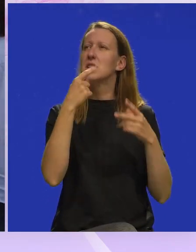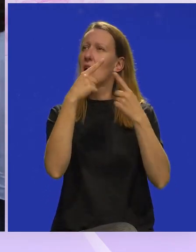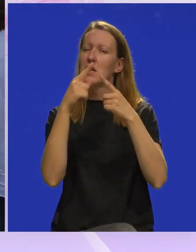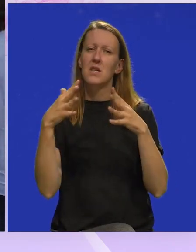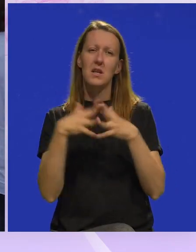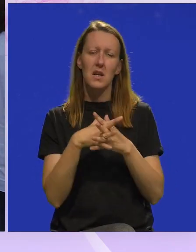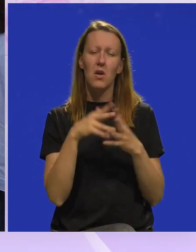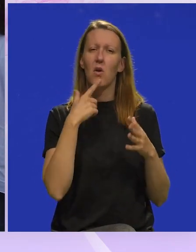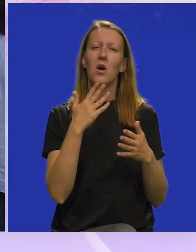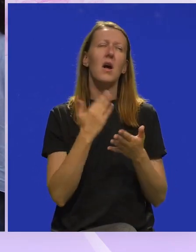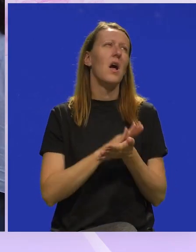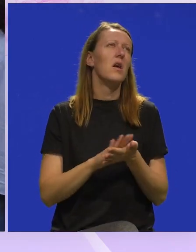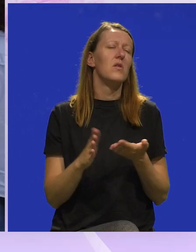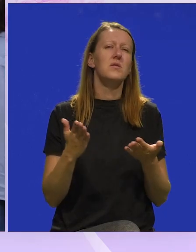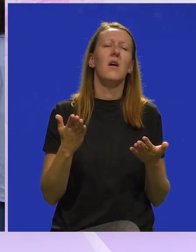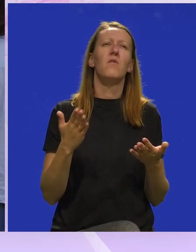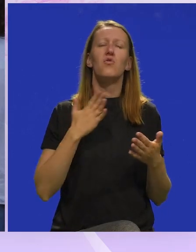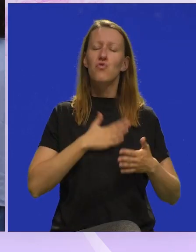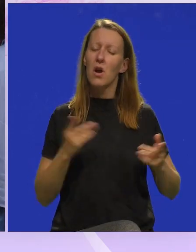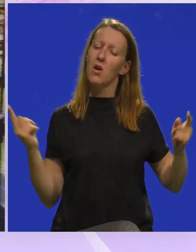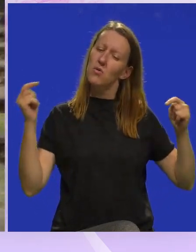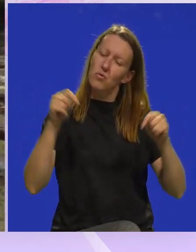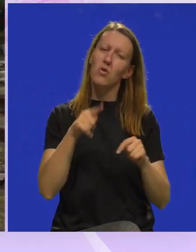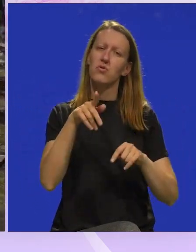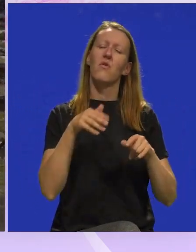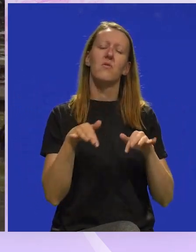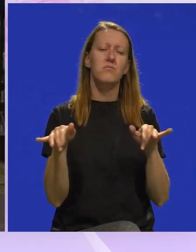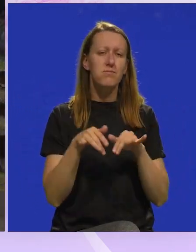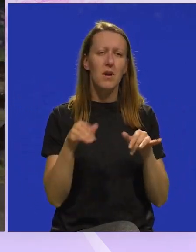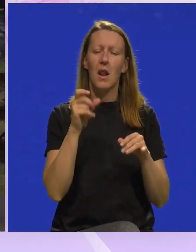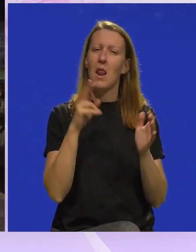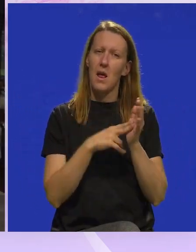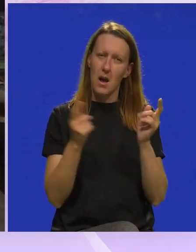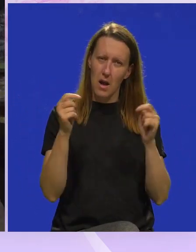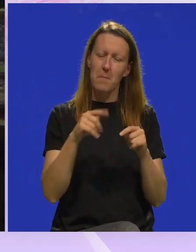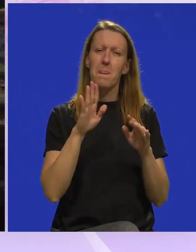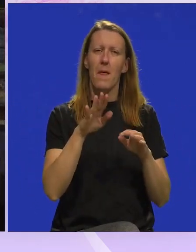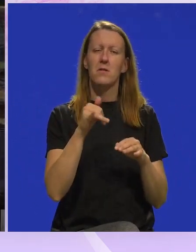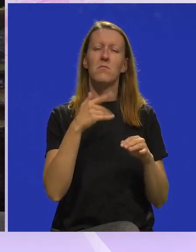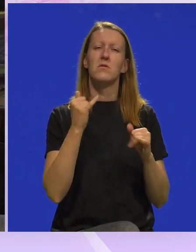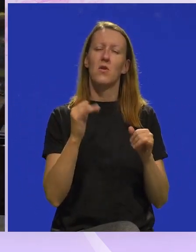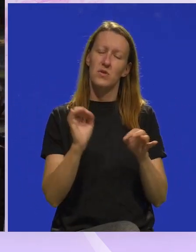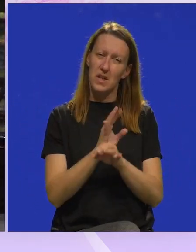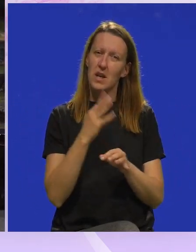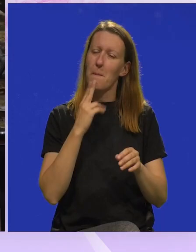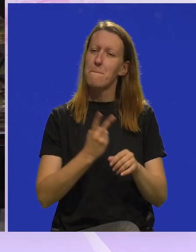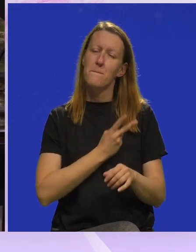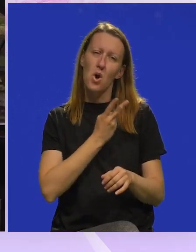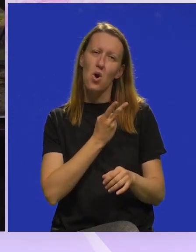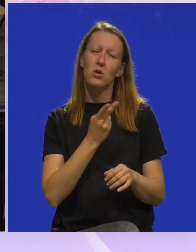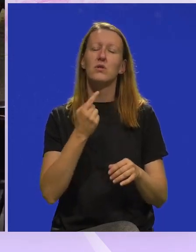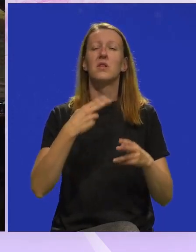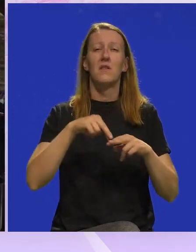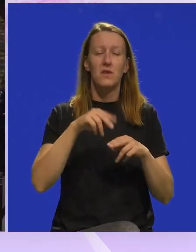različitih gradova koji jednostavno žele doći na klavirski maraton u Labin. Tako da smo vrlo sretni i ponosni